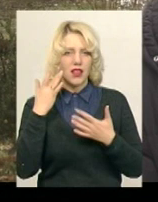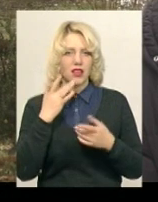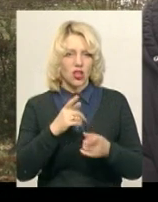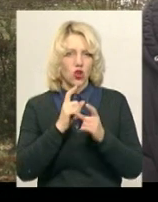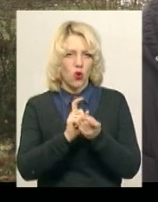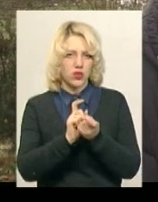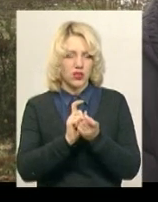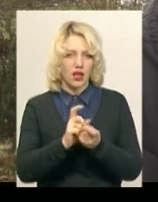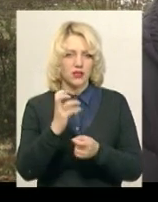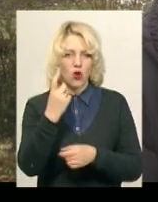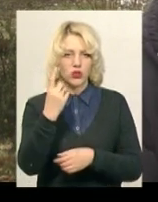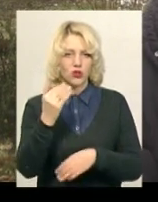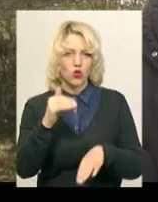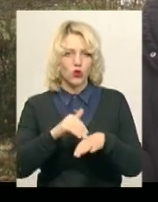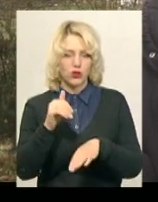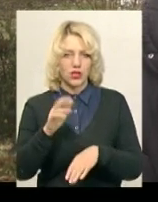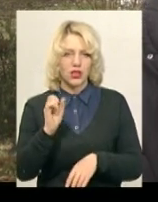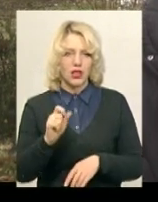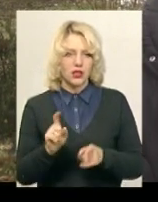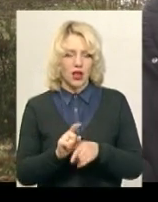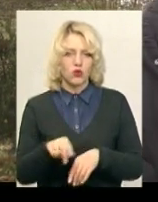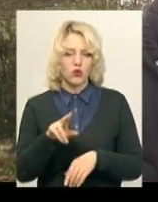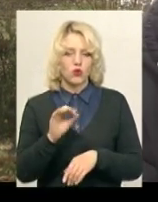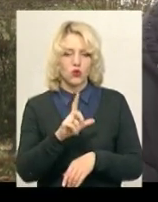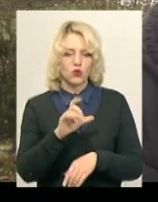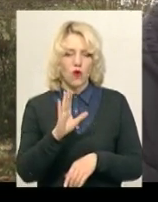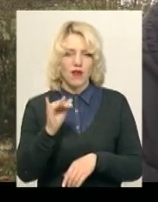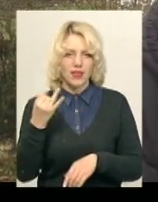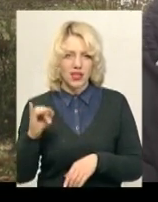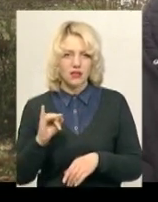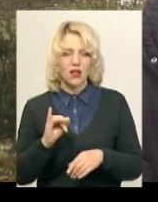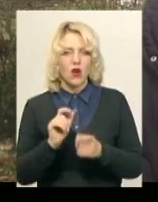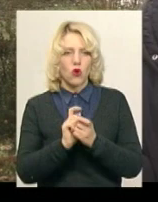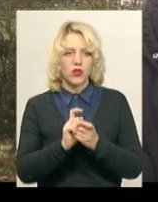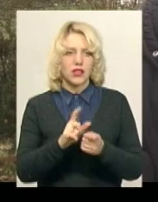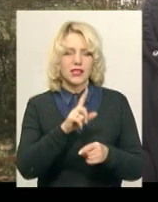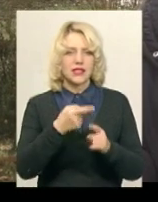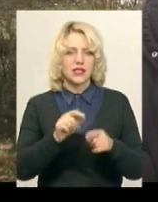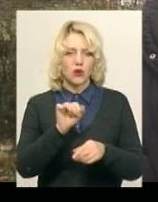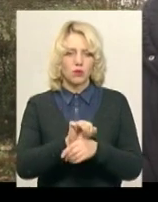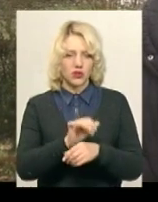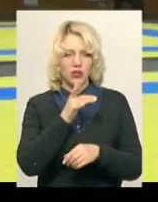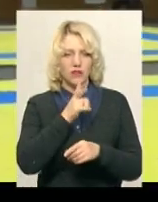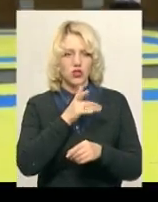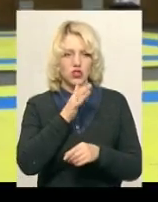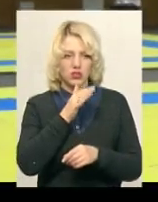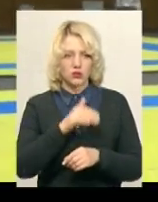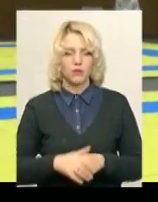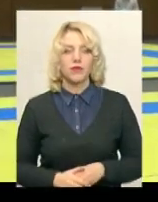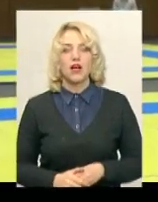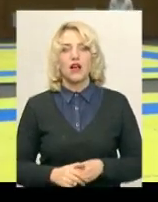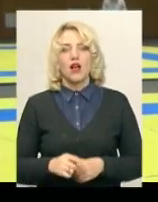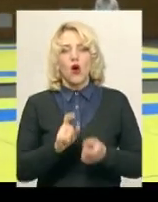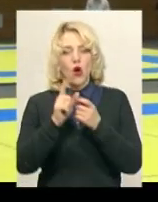на один дотик. І також дозований контакт – це безупинку і часу комбінації. Козацький